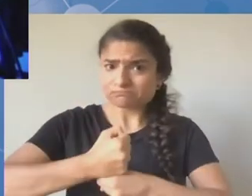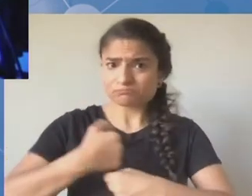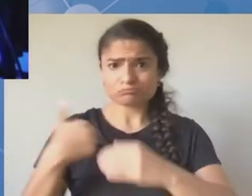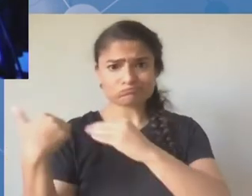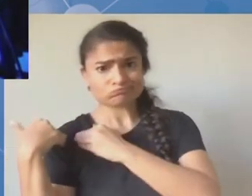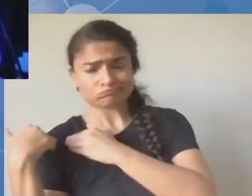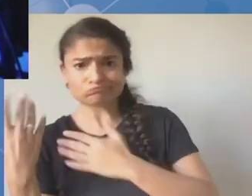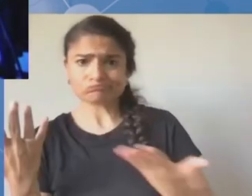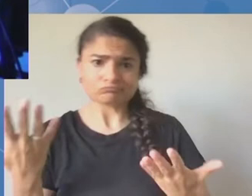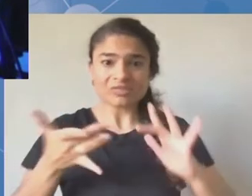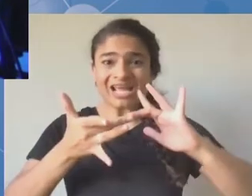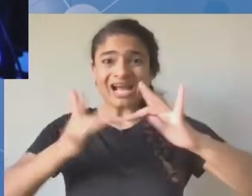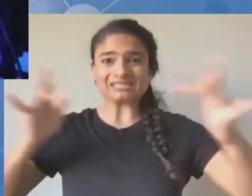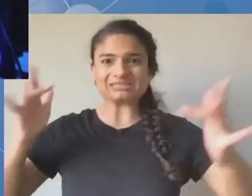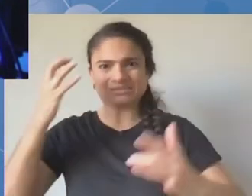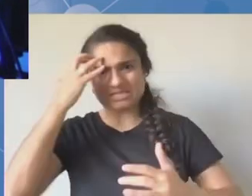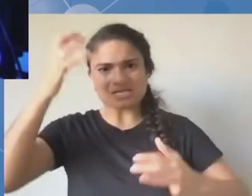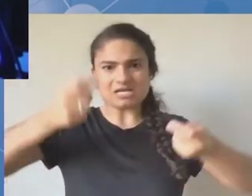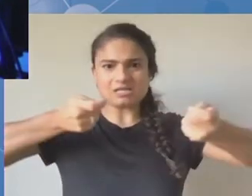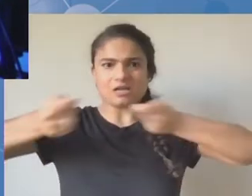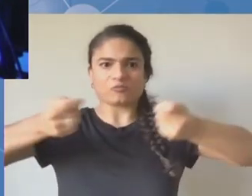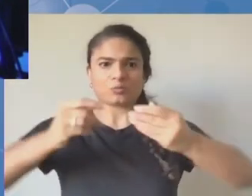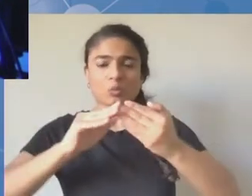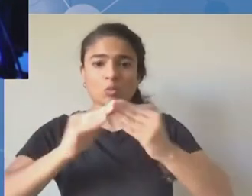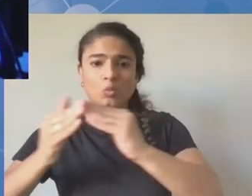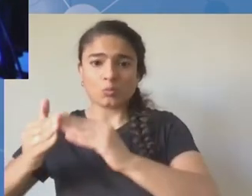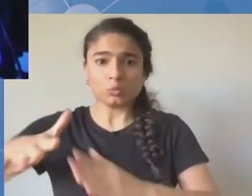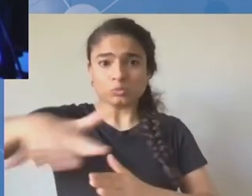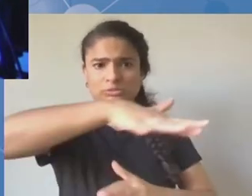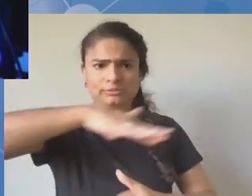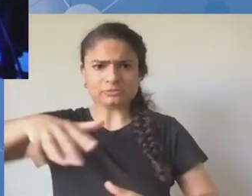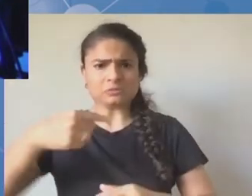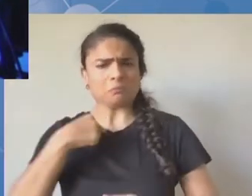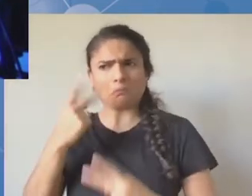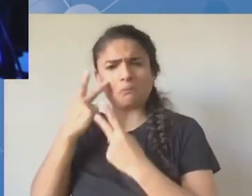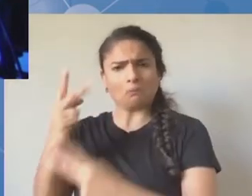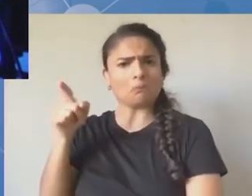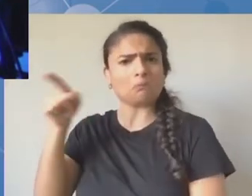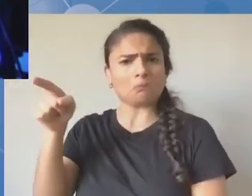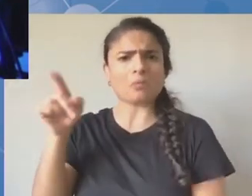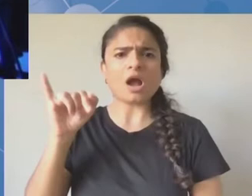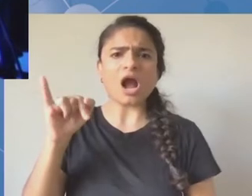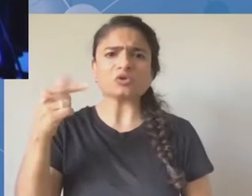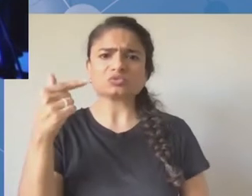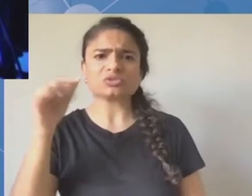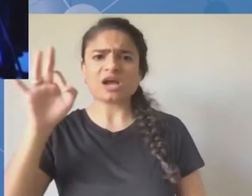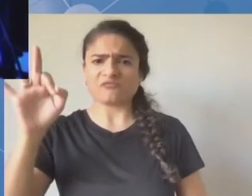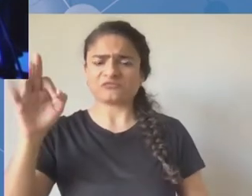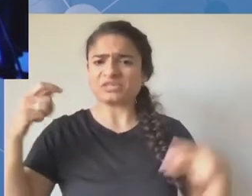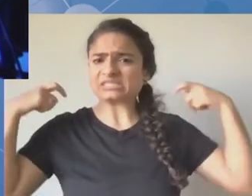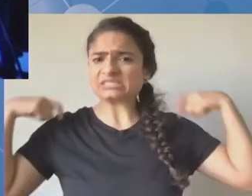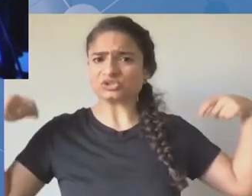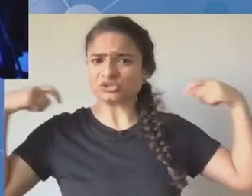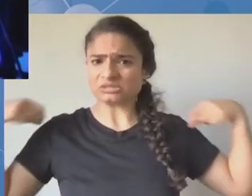w zakresie zarządzania internetem. Dostrzegam wysiłki sekretariatu IGF, jak również